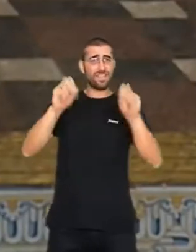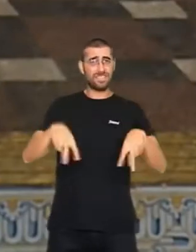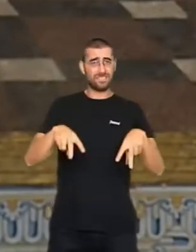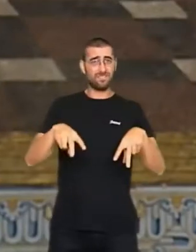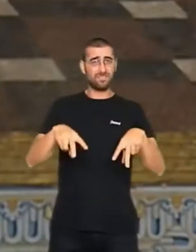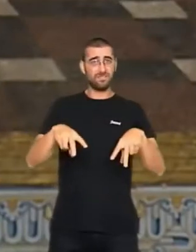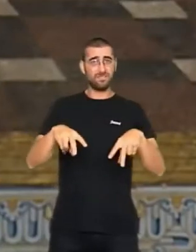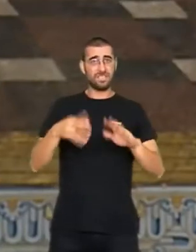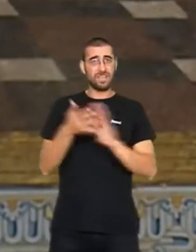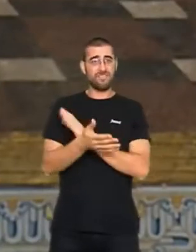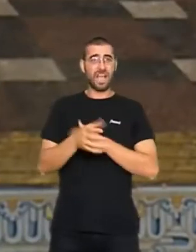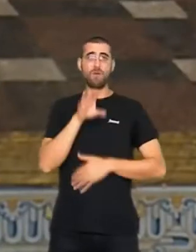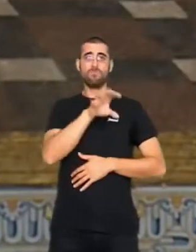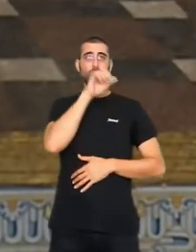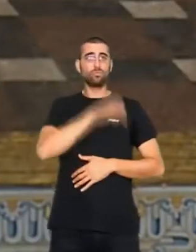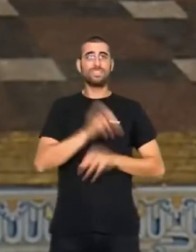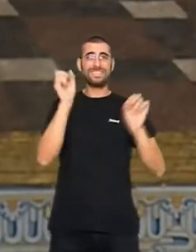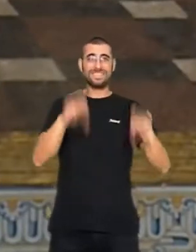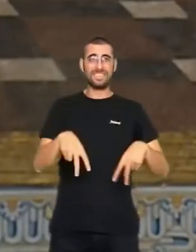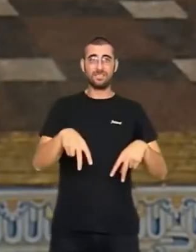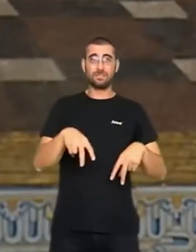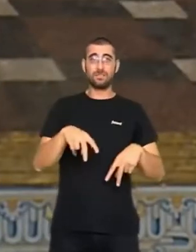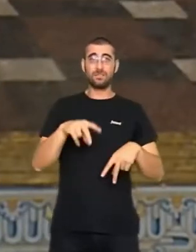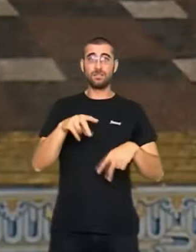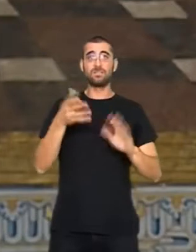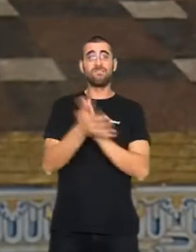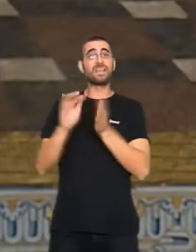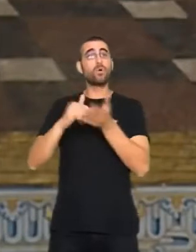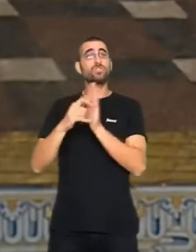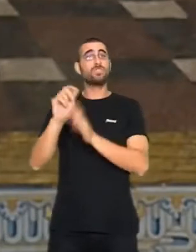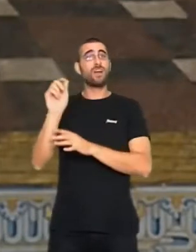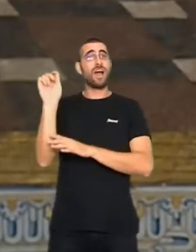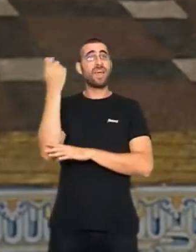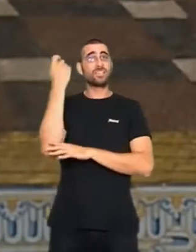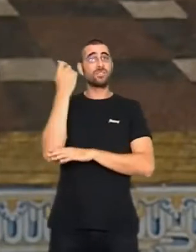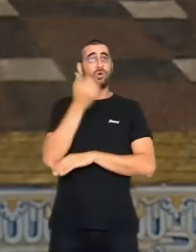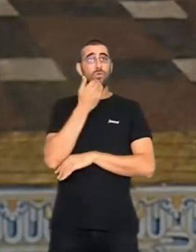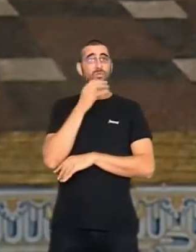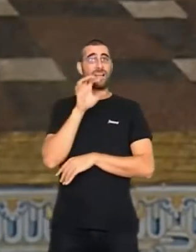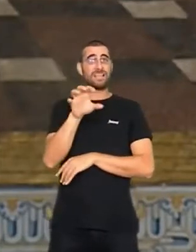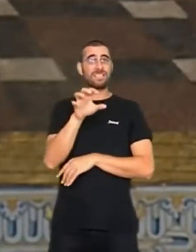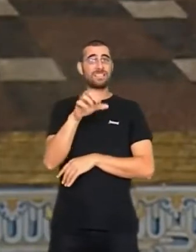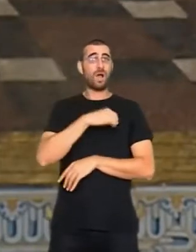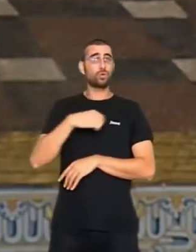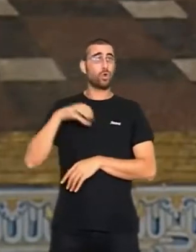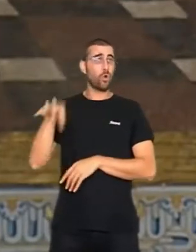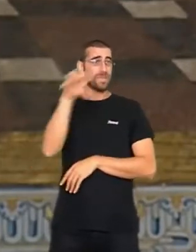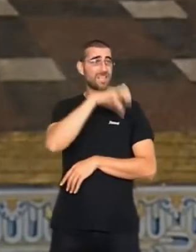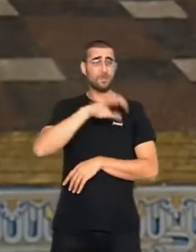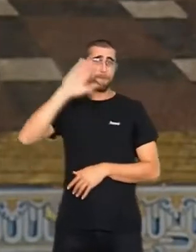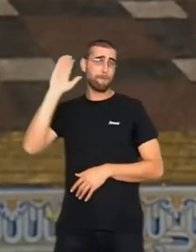a banda de ser antipatriòtica, perverteix un sistema d'èxit com ha estat l'estat de les autonomies.